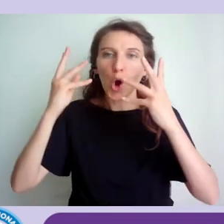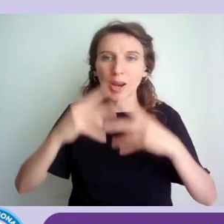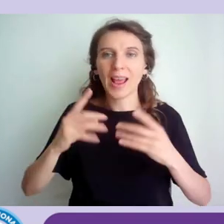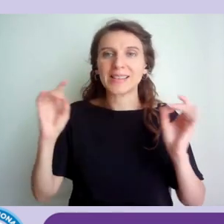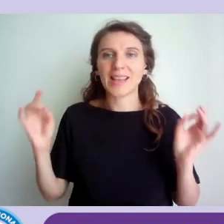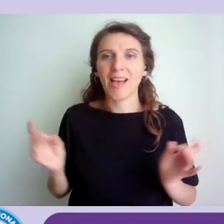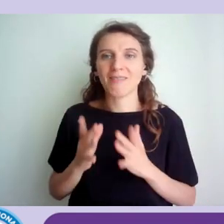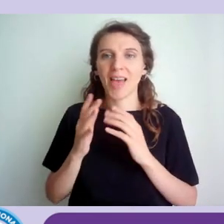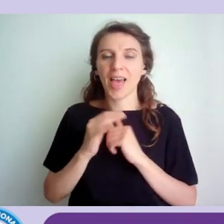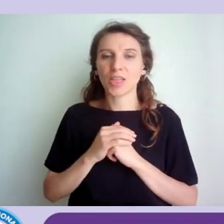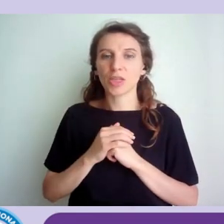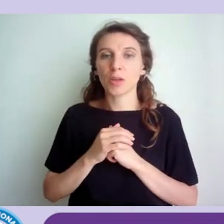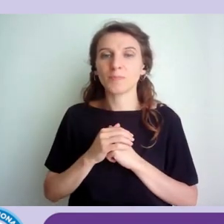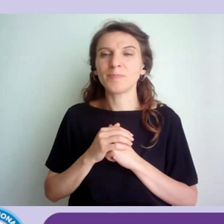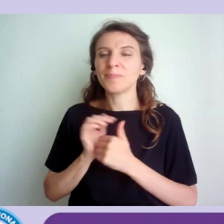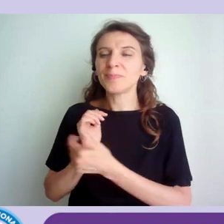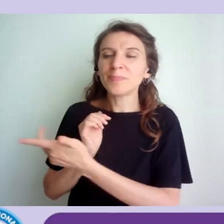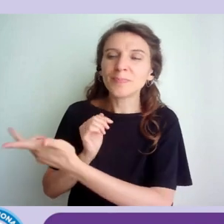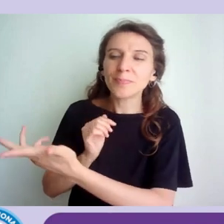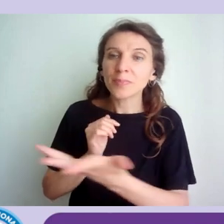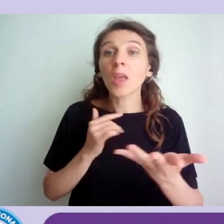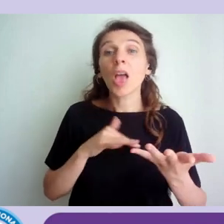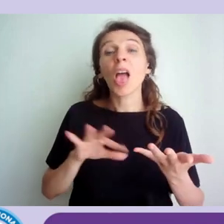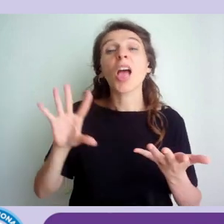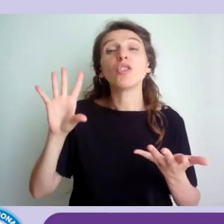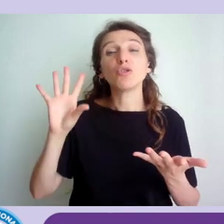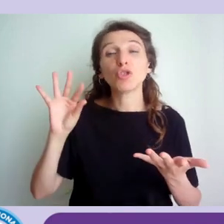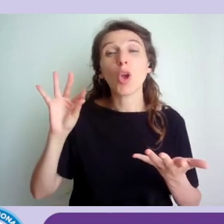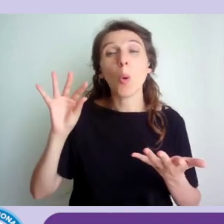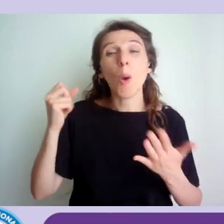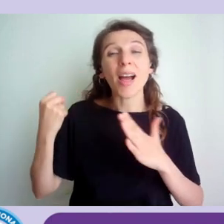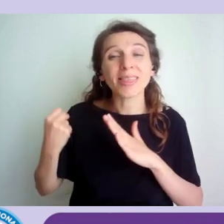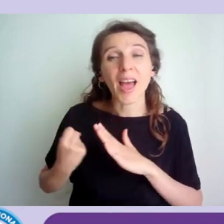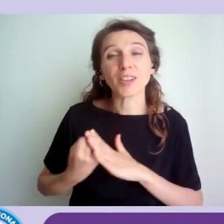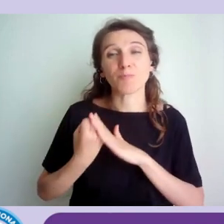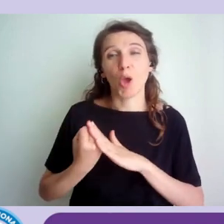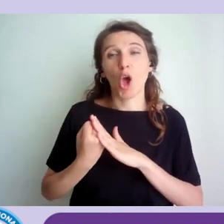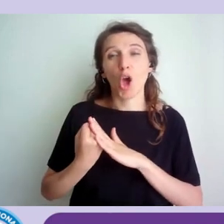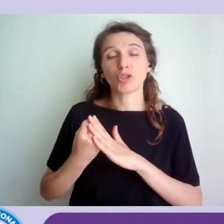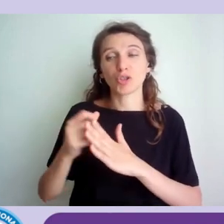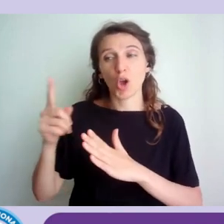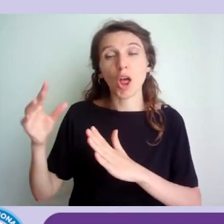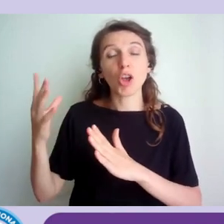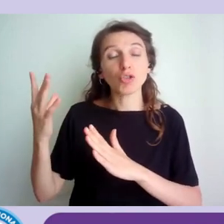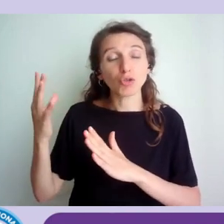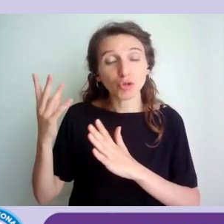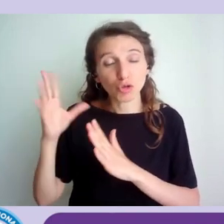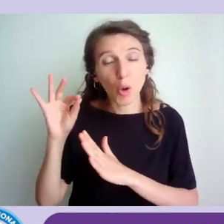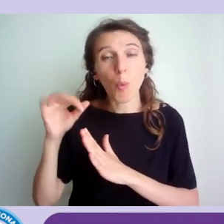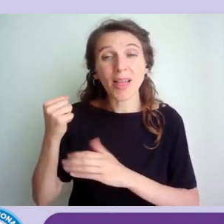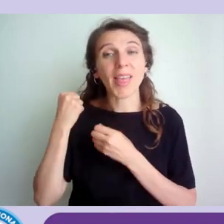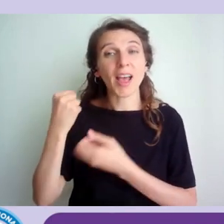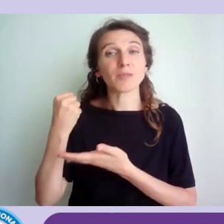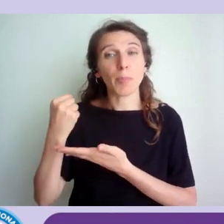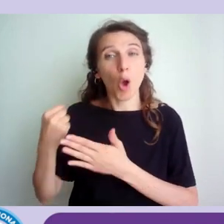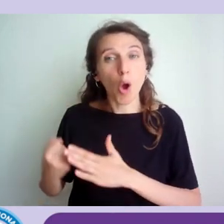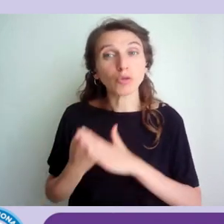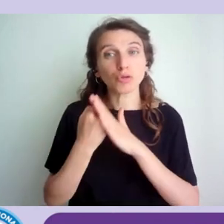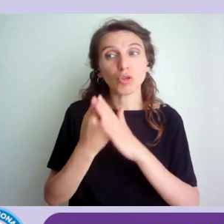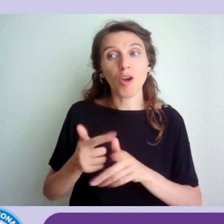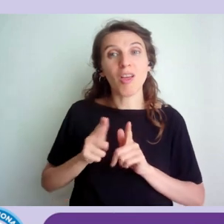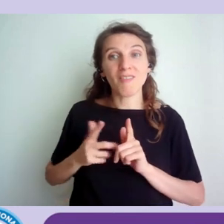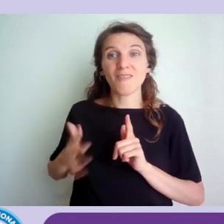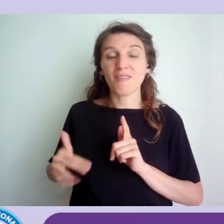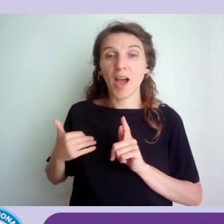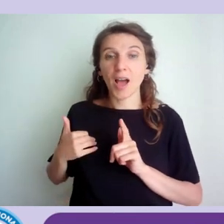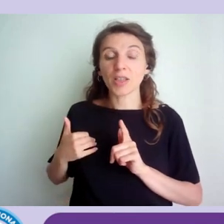quasi cinquanta eh sponsor che ci hanno eh sostenuto e abbiamo